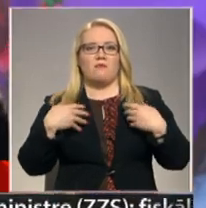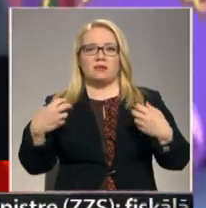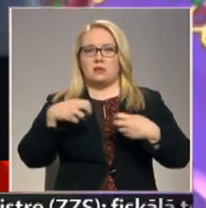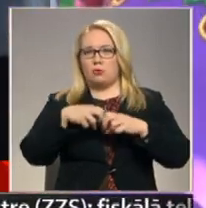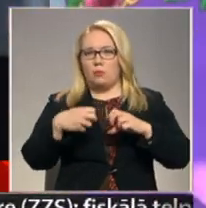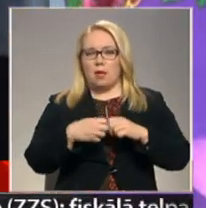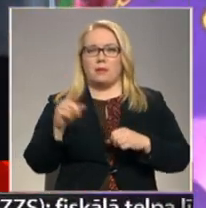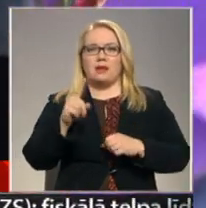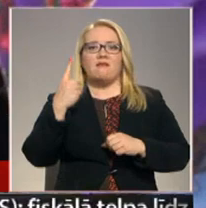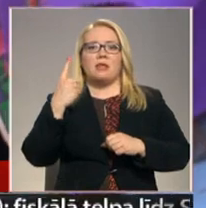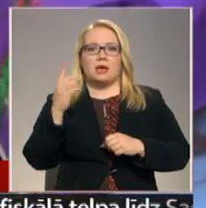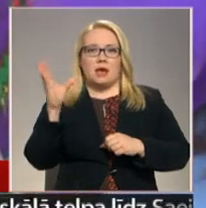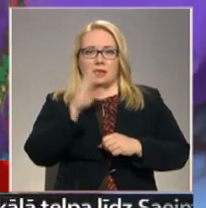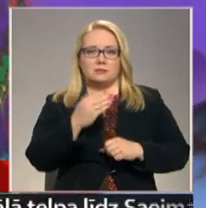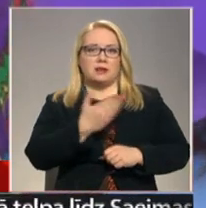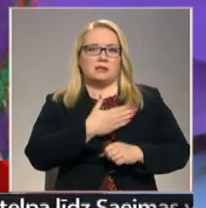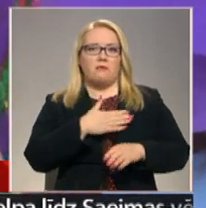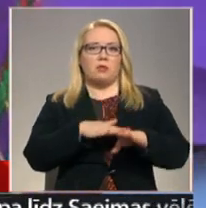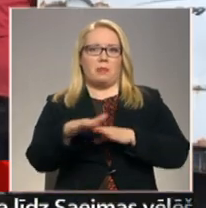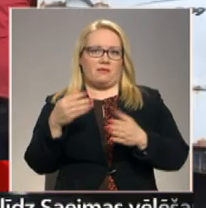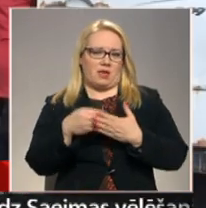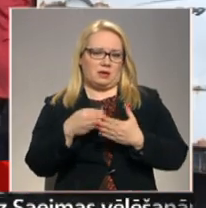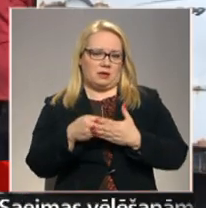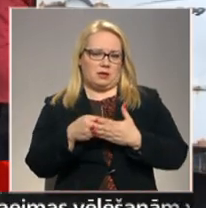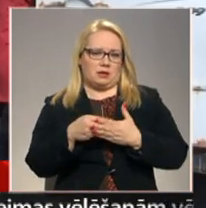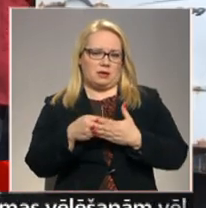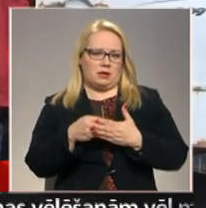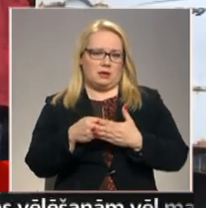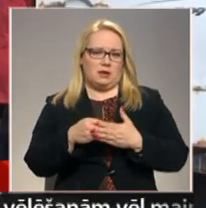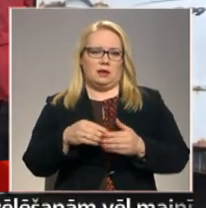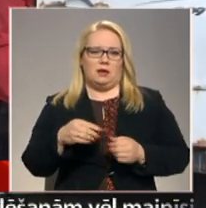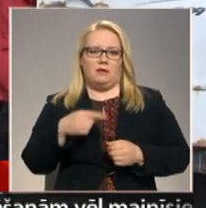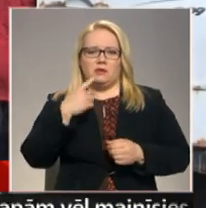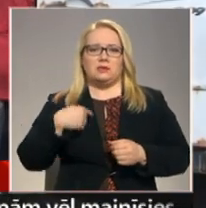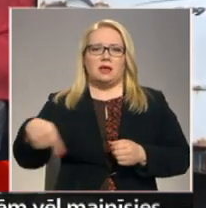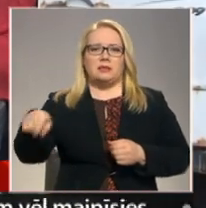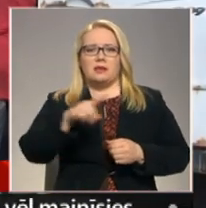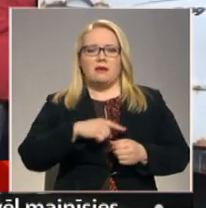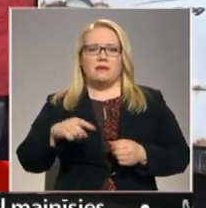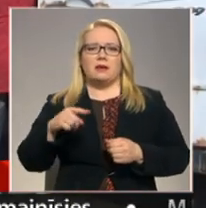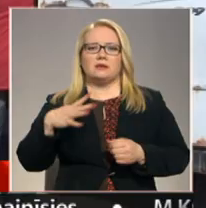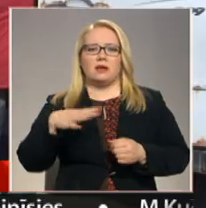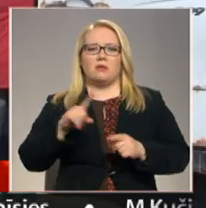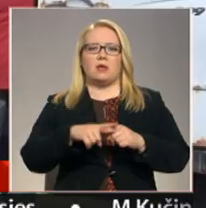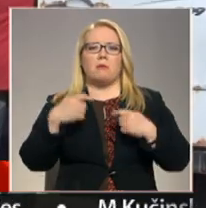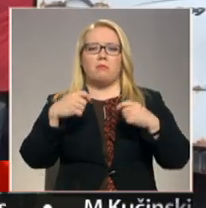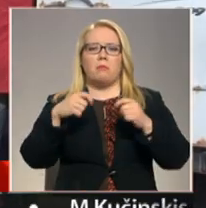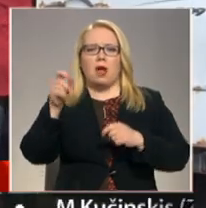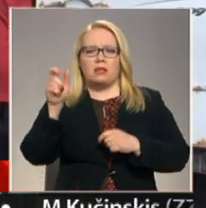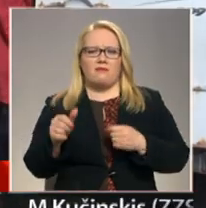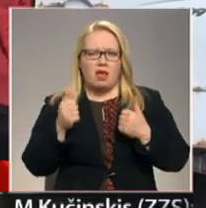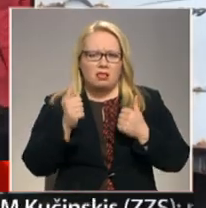problēmām ir vienīgā iespēja dzīvot pilnmērtīgi. O, labi, mēs prieķēdījām. Tāp tīs labi, kur nevēl labai.